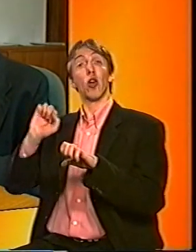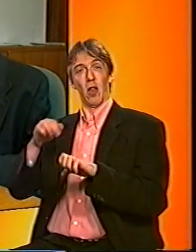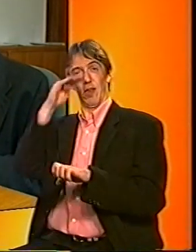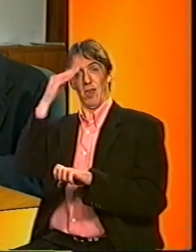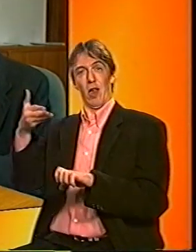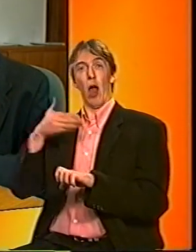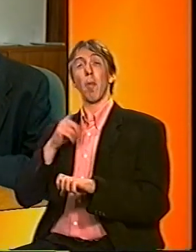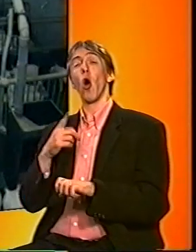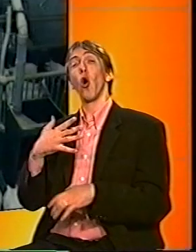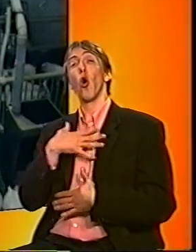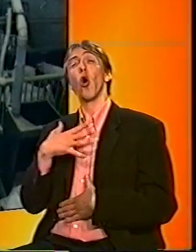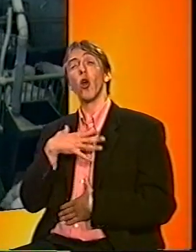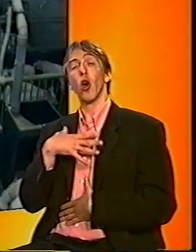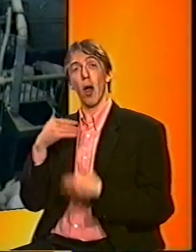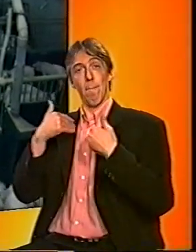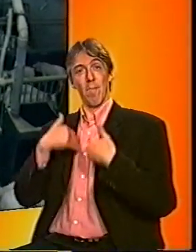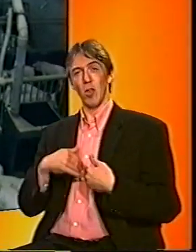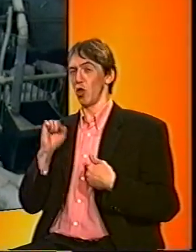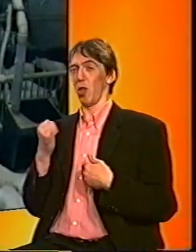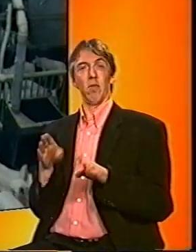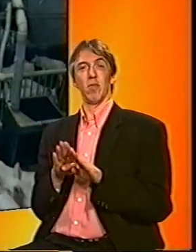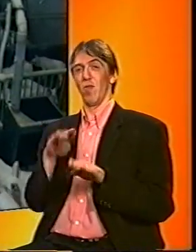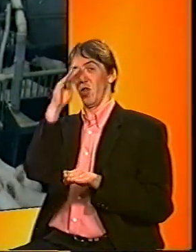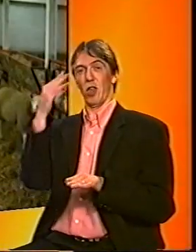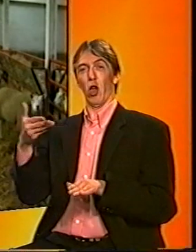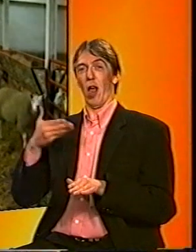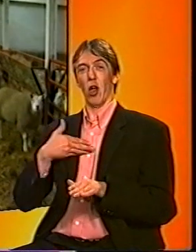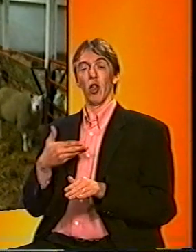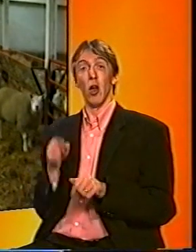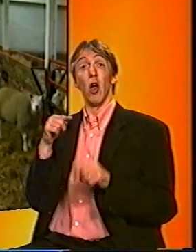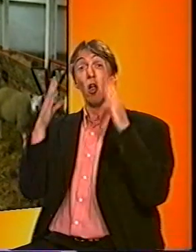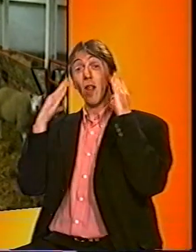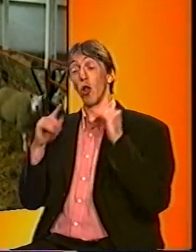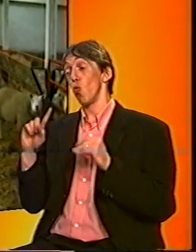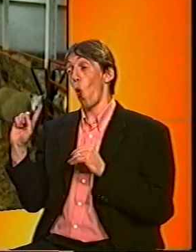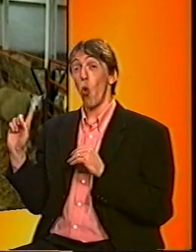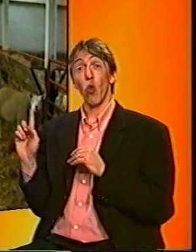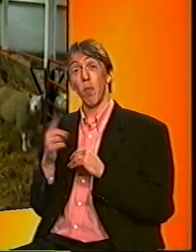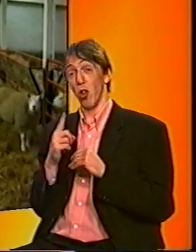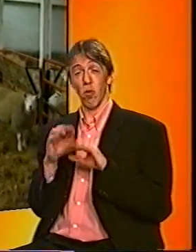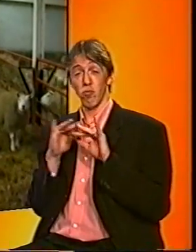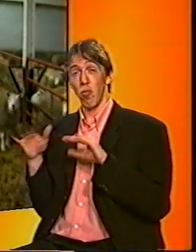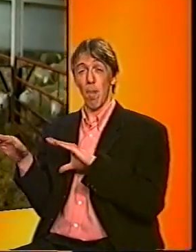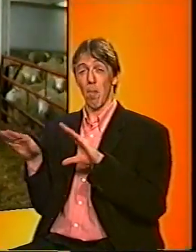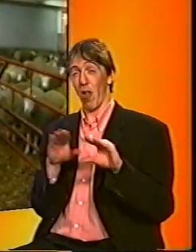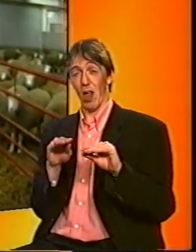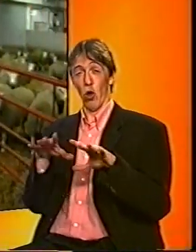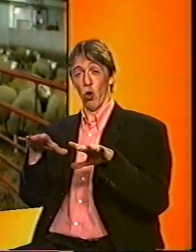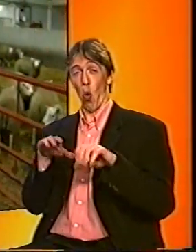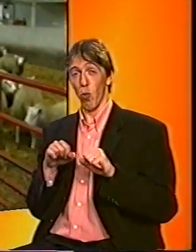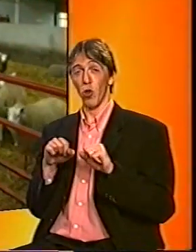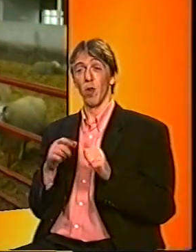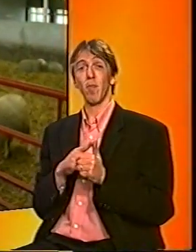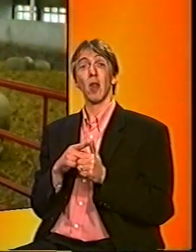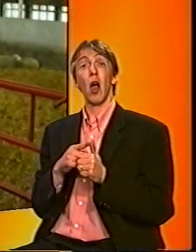Mensen kunnen hem niet krijgen. Nederland heeft gelijk allerlei maatregelen genomen. Al het vee dat Engeland de laatste vier weken aan